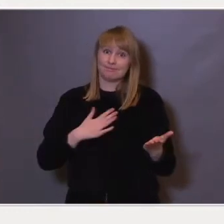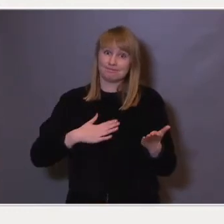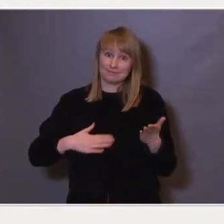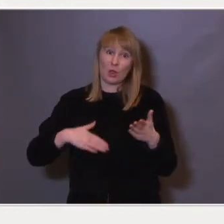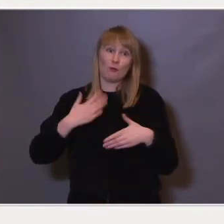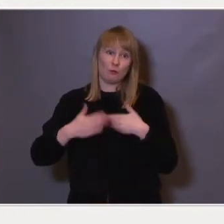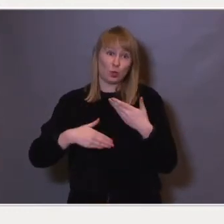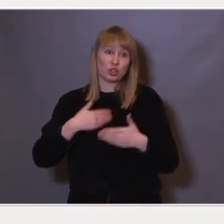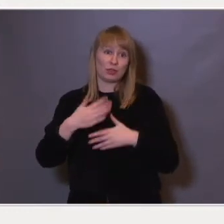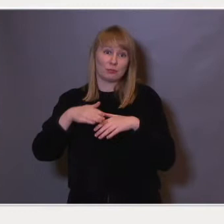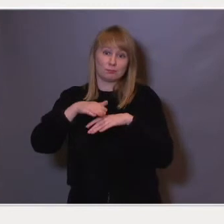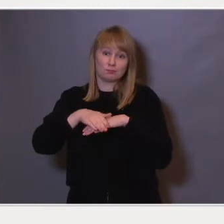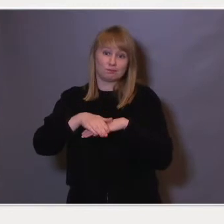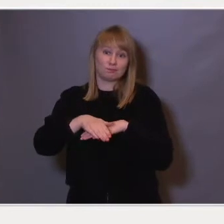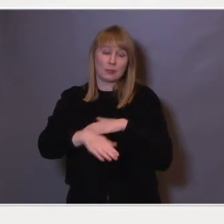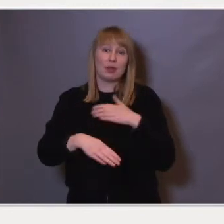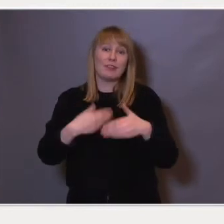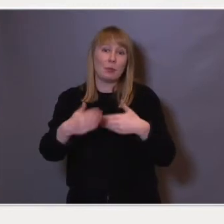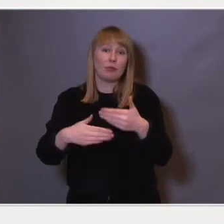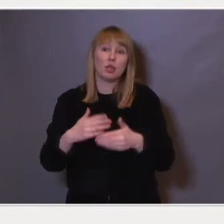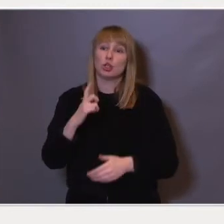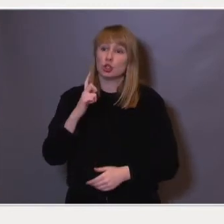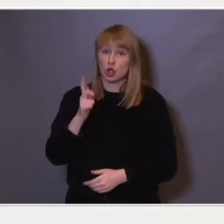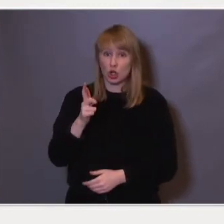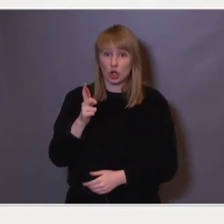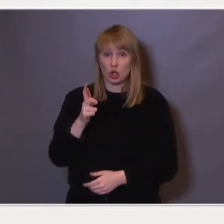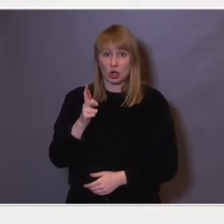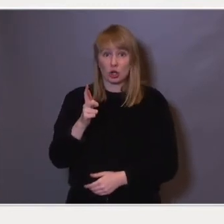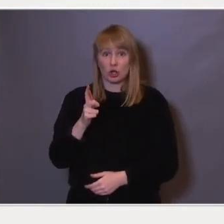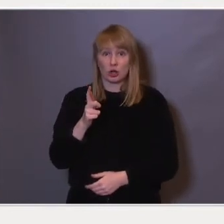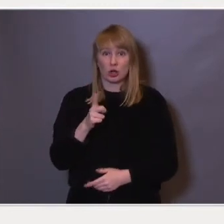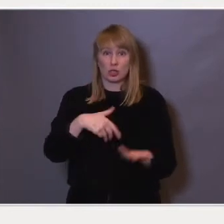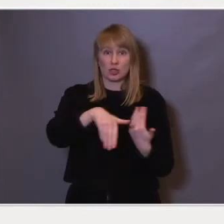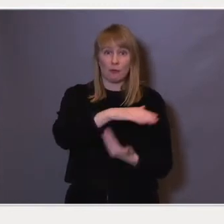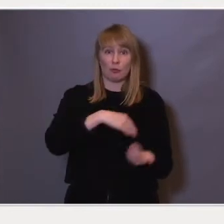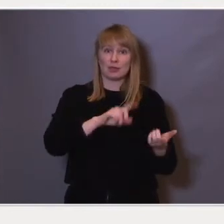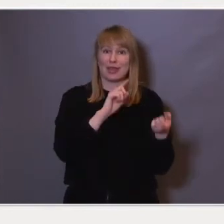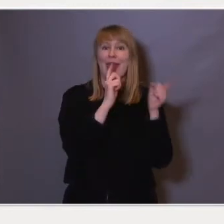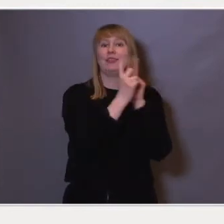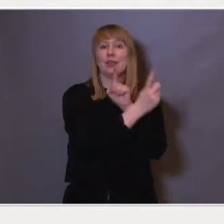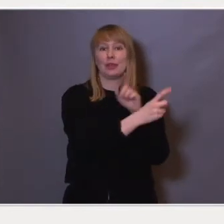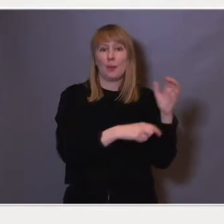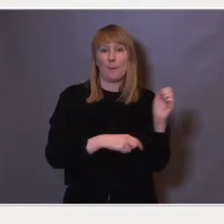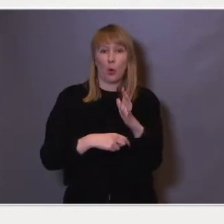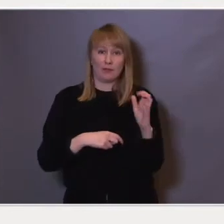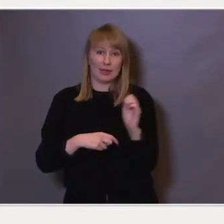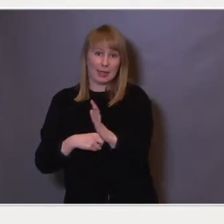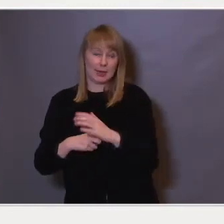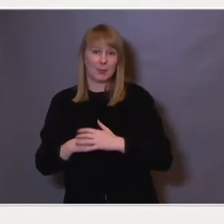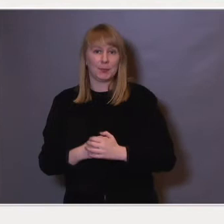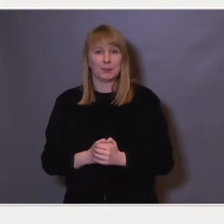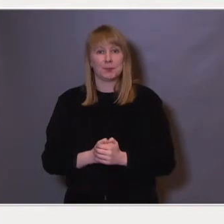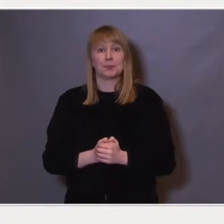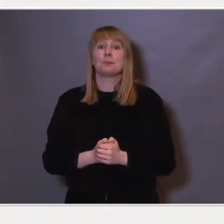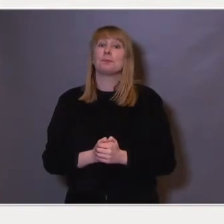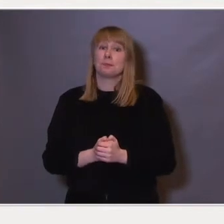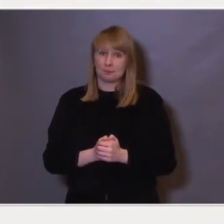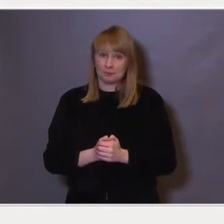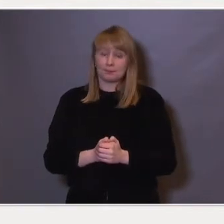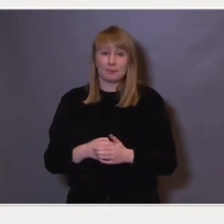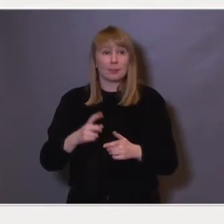fortsette i årene fremover. på grunn av endringene i samfunnet. Så det er bare noen av de mulige